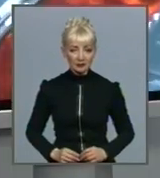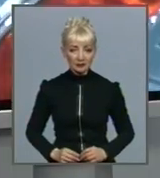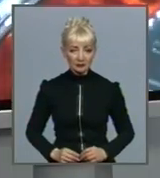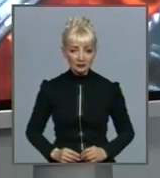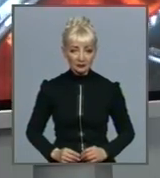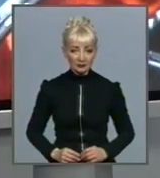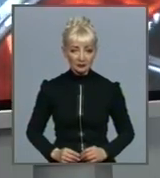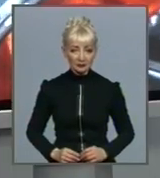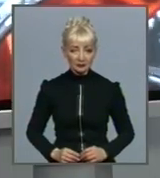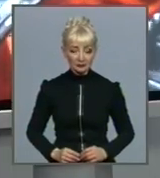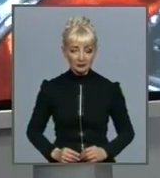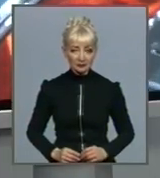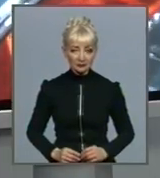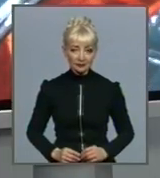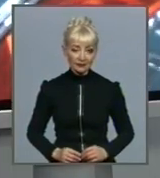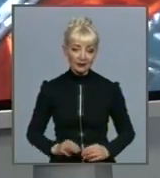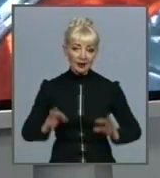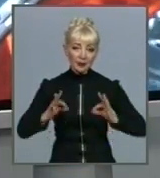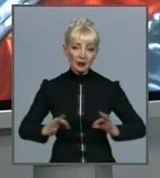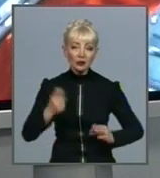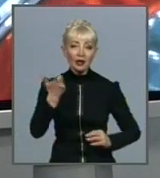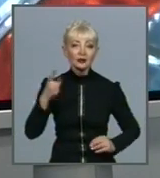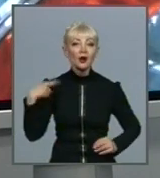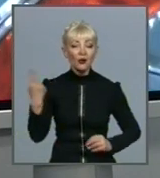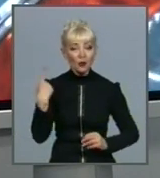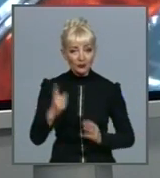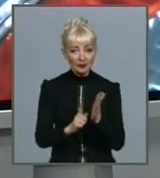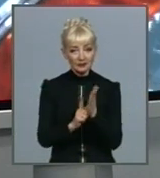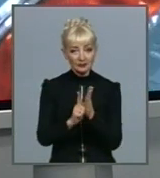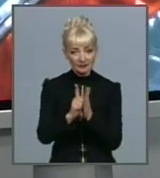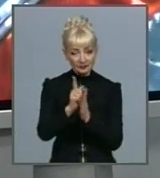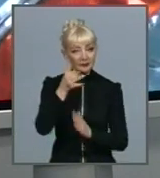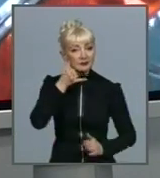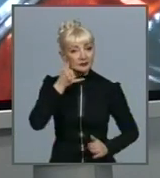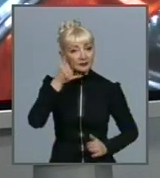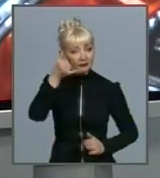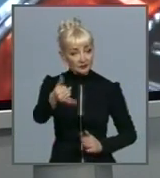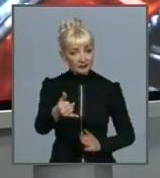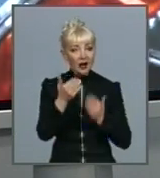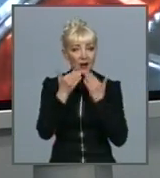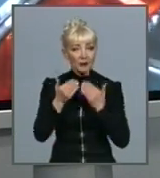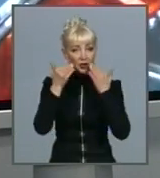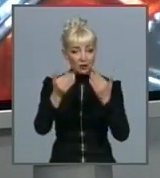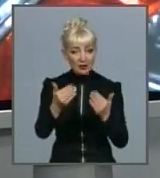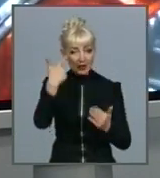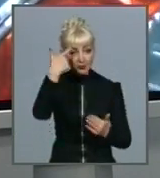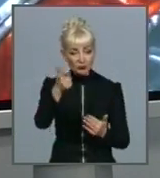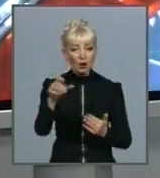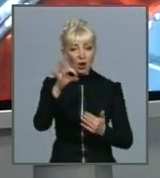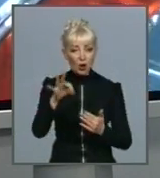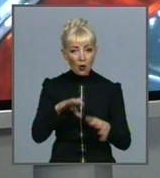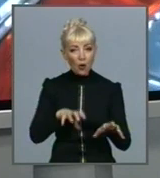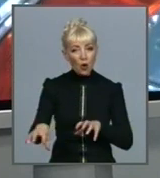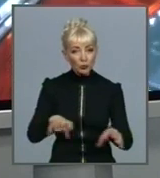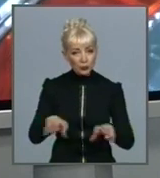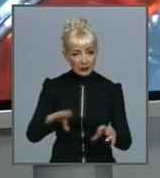У прокуратурі Харківської області запрацювала гаряча лінія, на яку можна звертатися з повідомленнями про корупційні злочини та злочини,